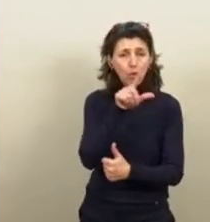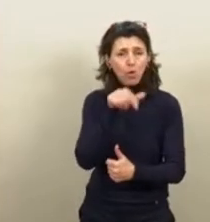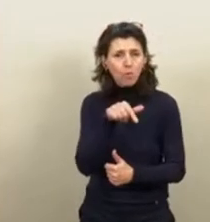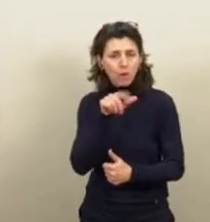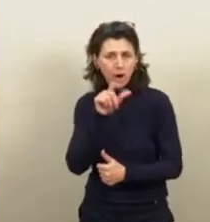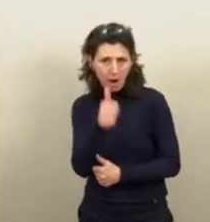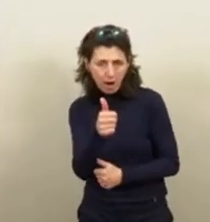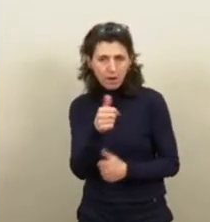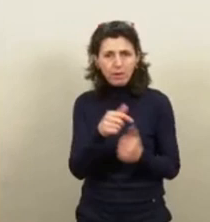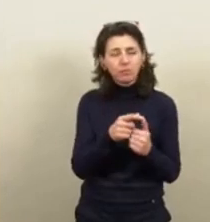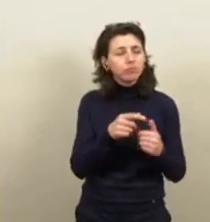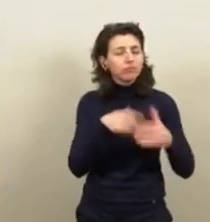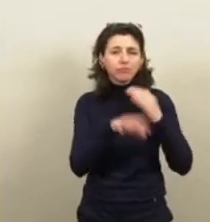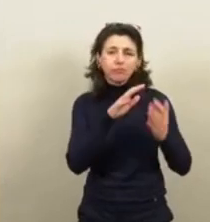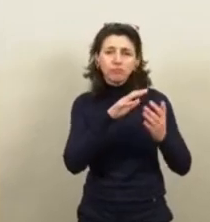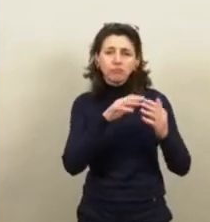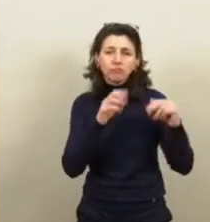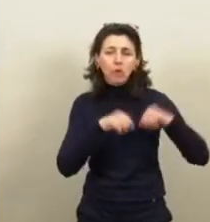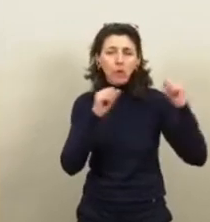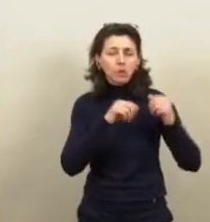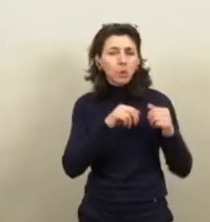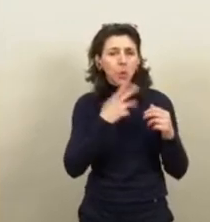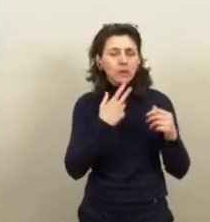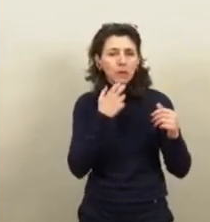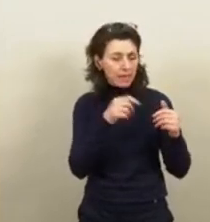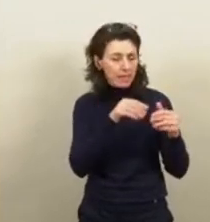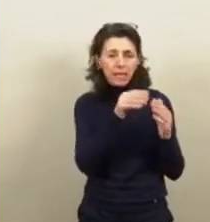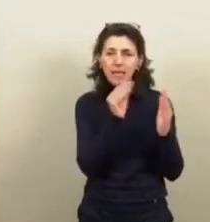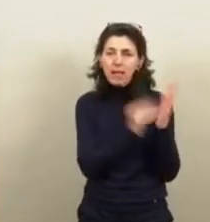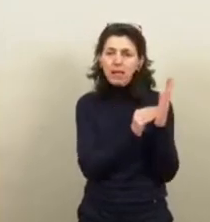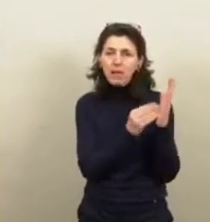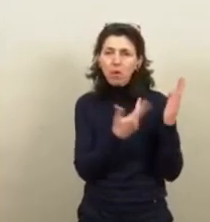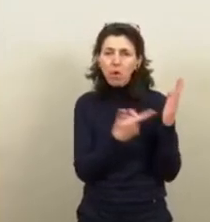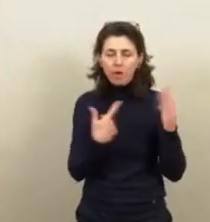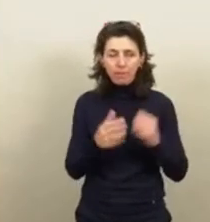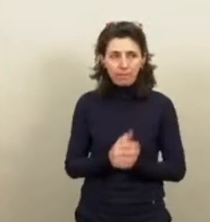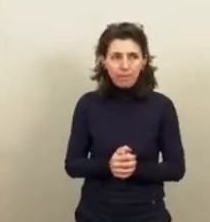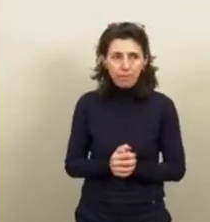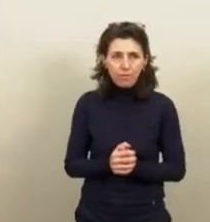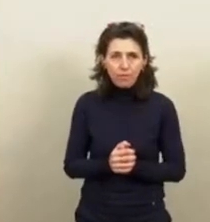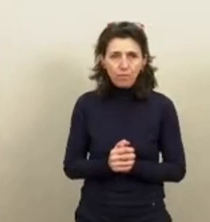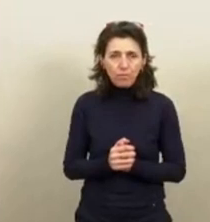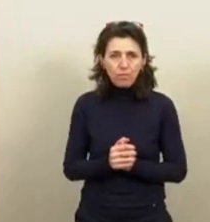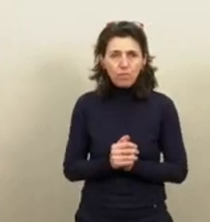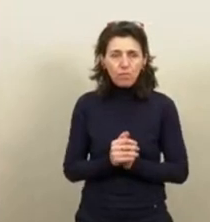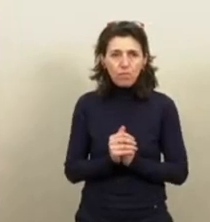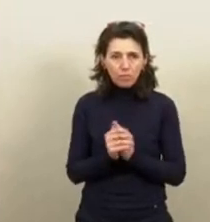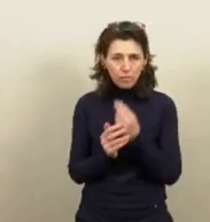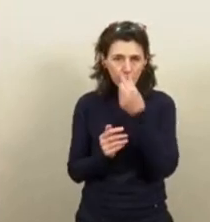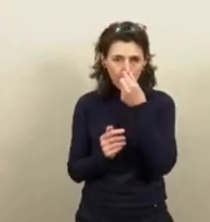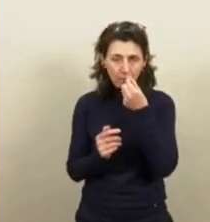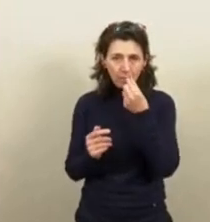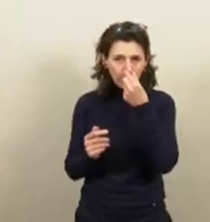citoyenne qui vous dit s'assurer de la mise en œuvre et du suivi de l'interdiction des